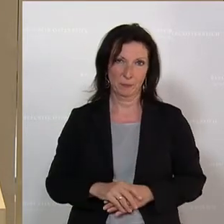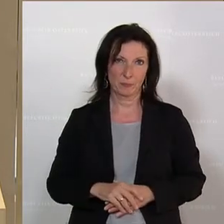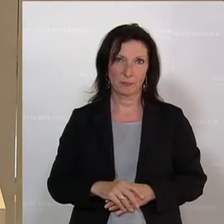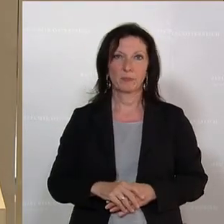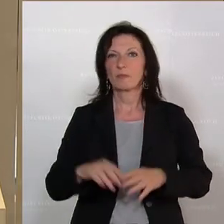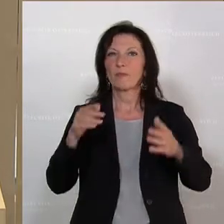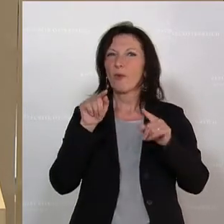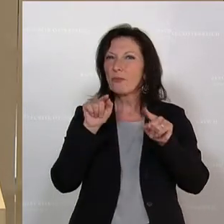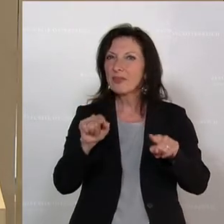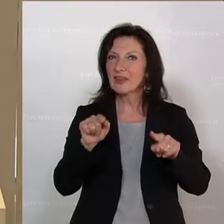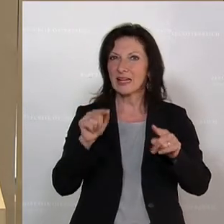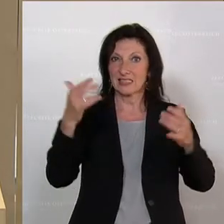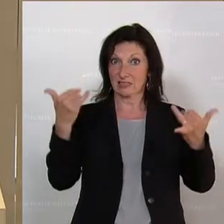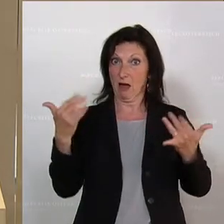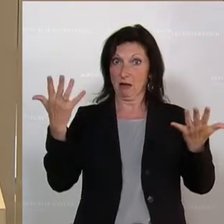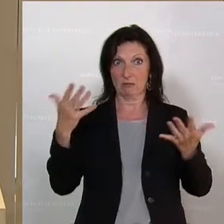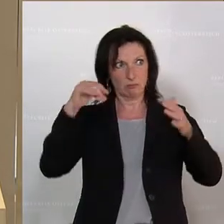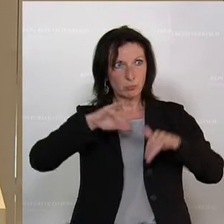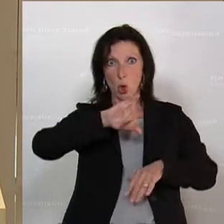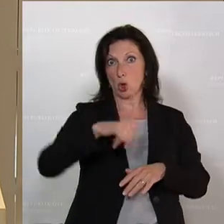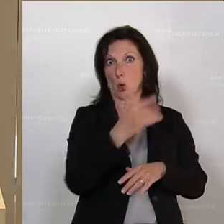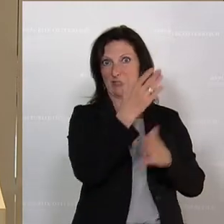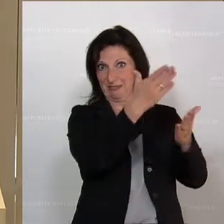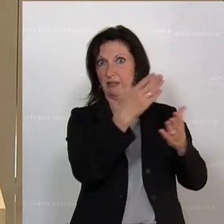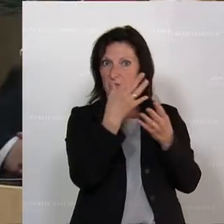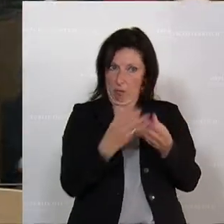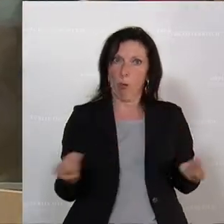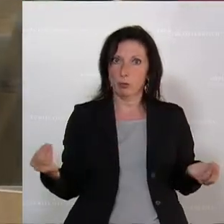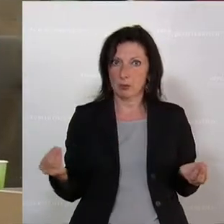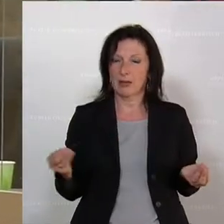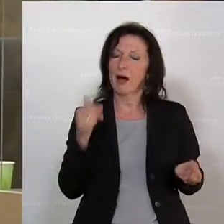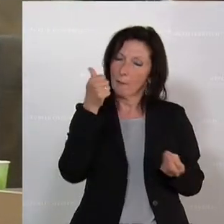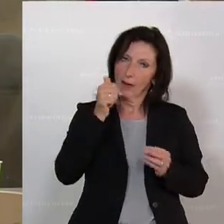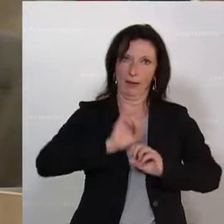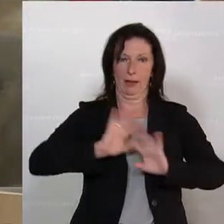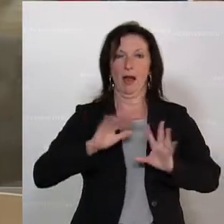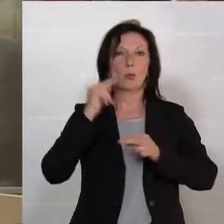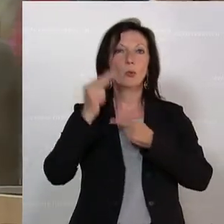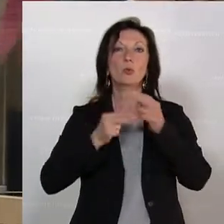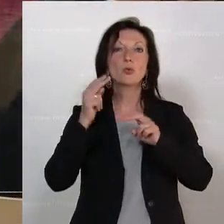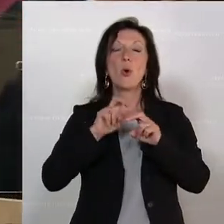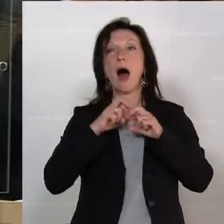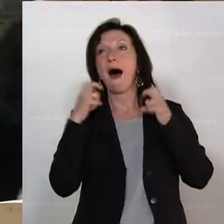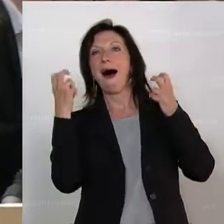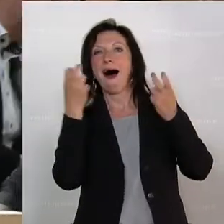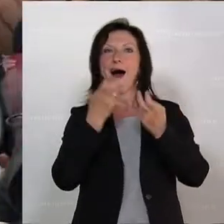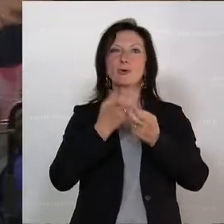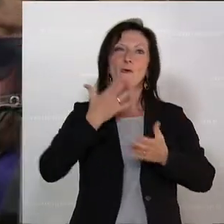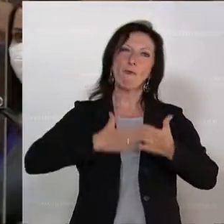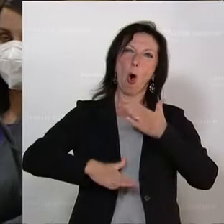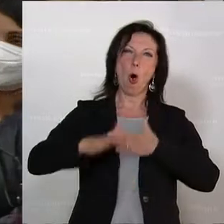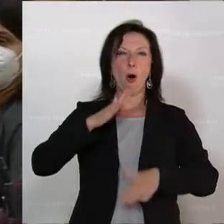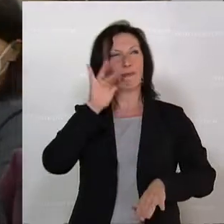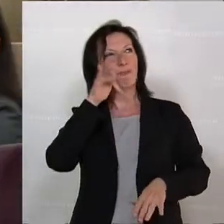Und auch hier ist jetzt die Justiz am Zug. Aber eines ist klar, ein Untersuchungsausschuss ist keine Wohlfühloase,